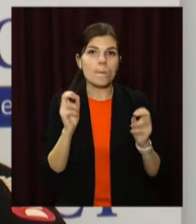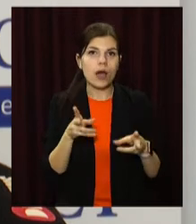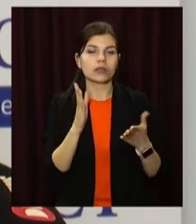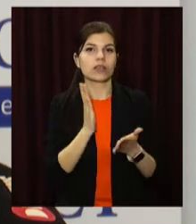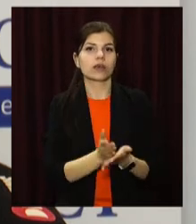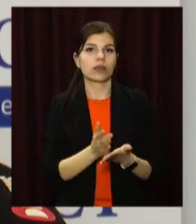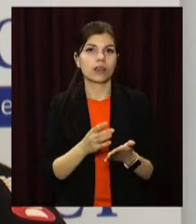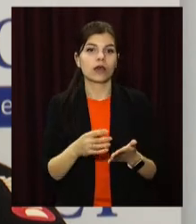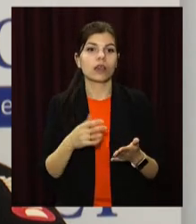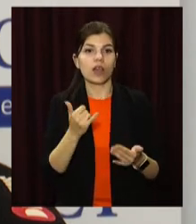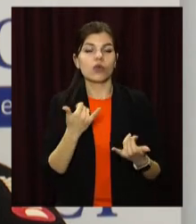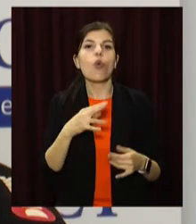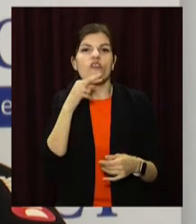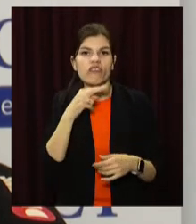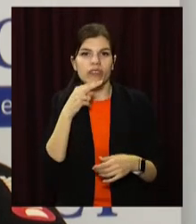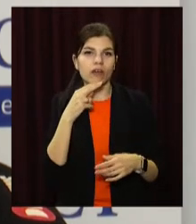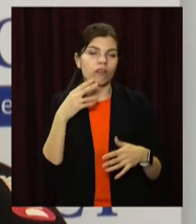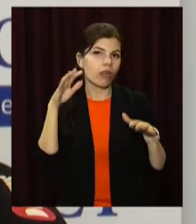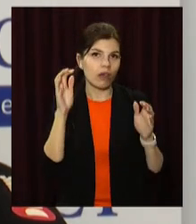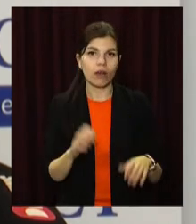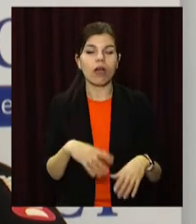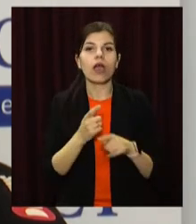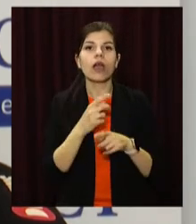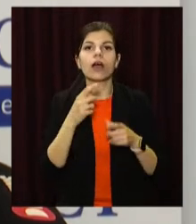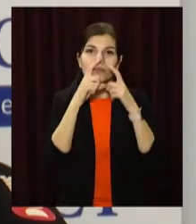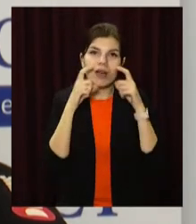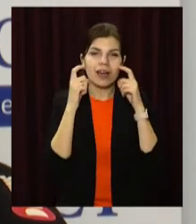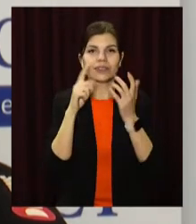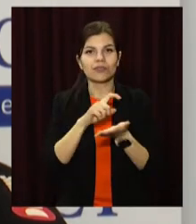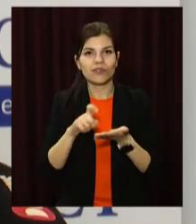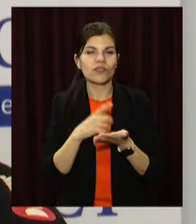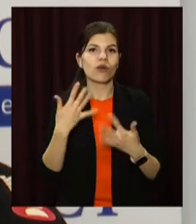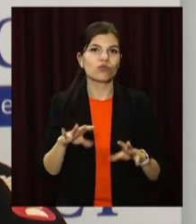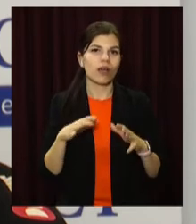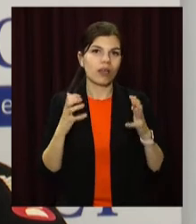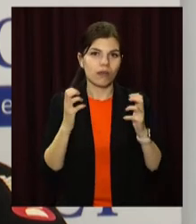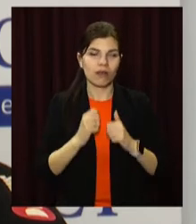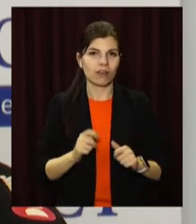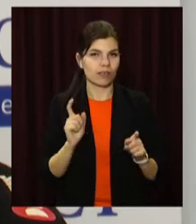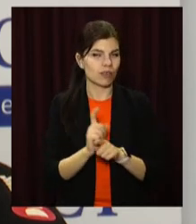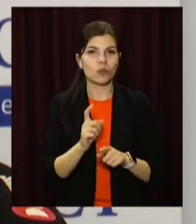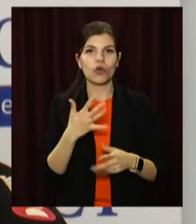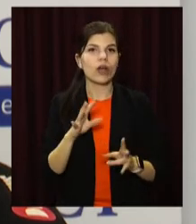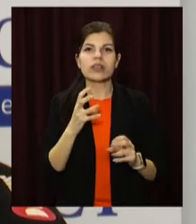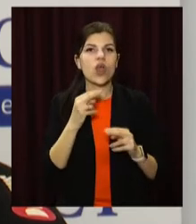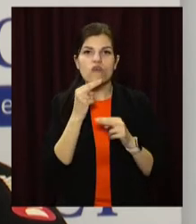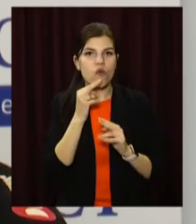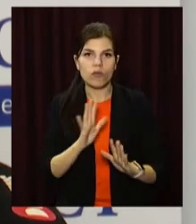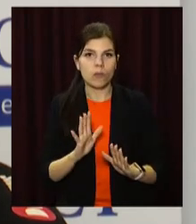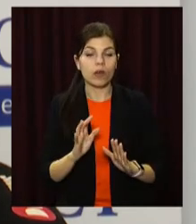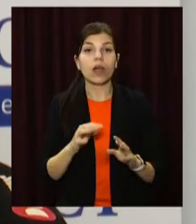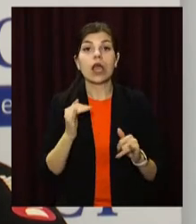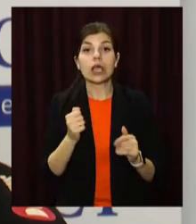послаблює увагу до засобів захисту і дотримання вимог карантину і до